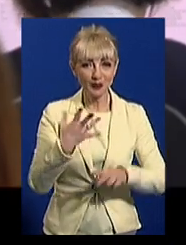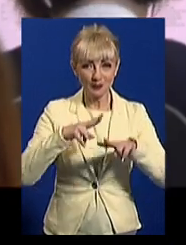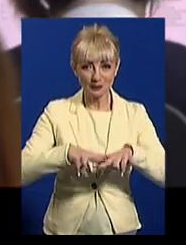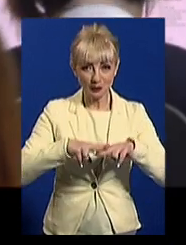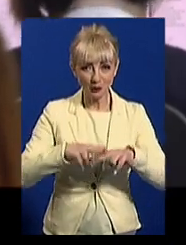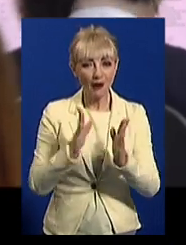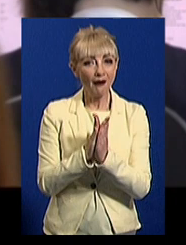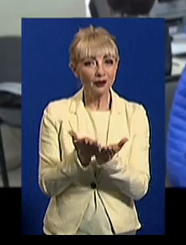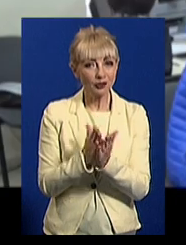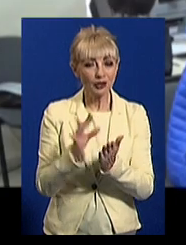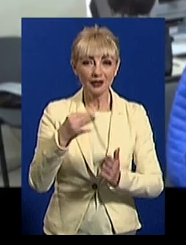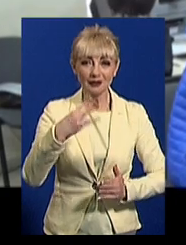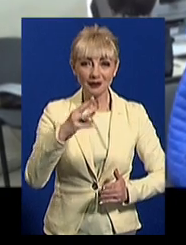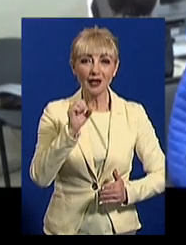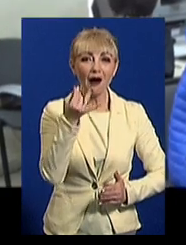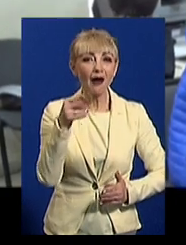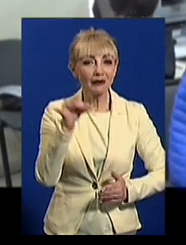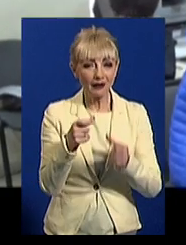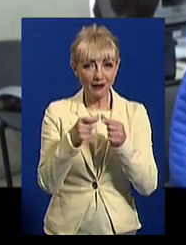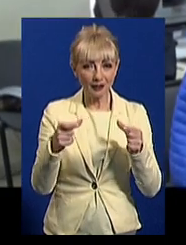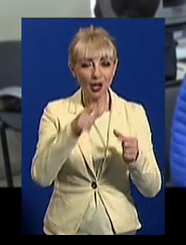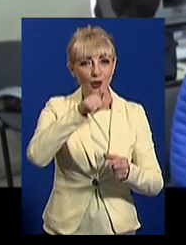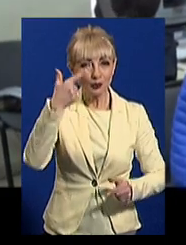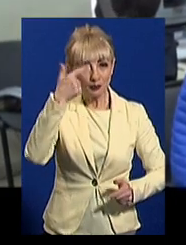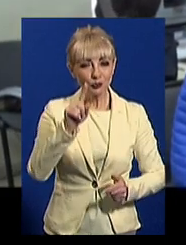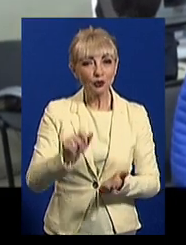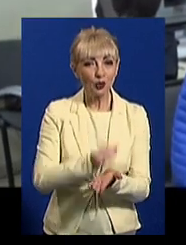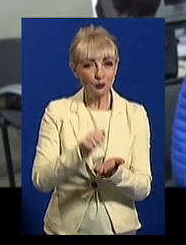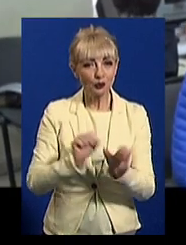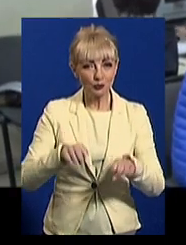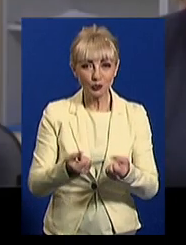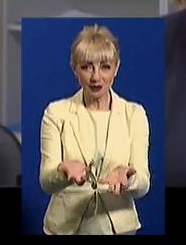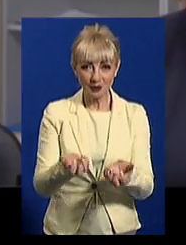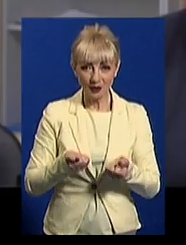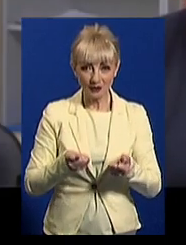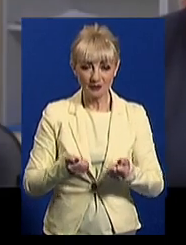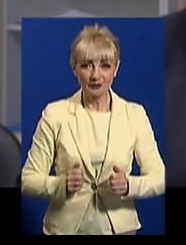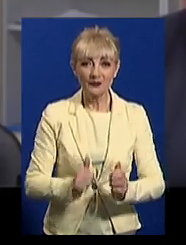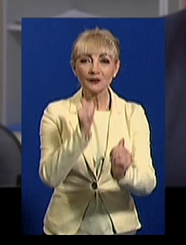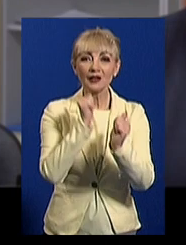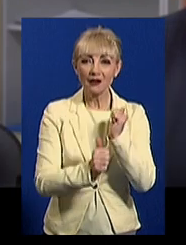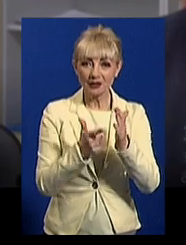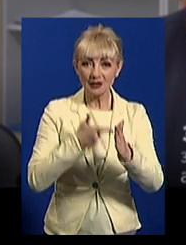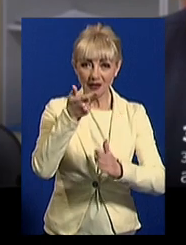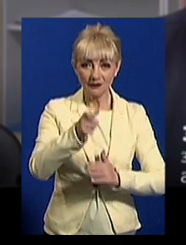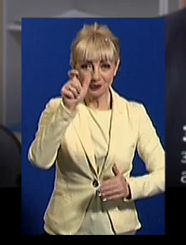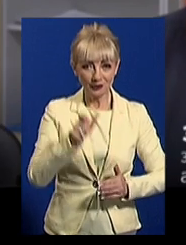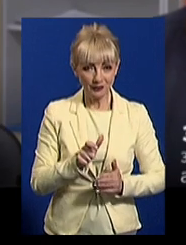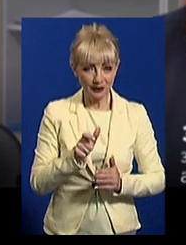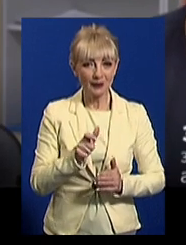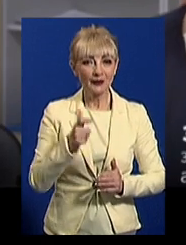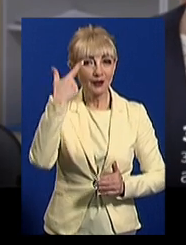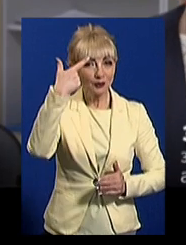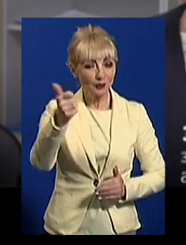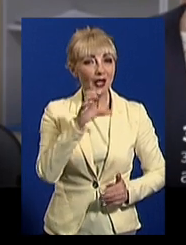книжок та 30 ІД-карток. Людей попередили, що документи можна забрати. Кожен заявник отримав СМС від